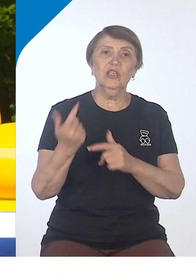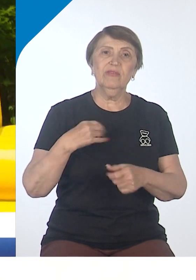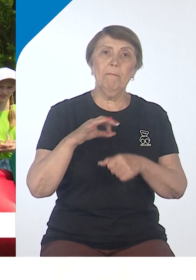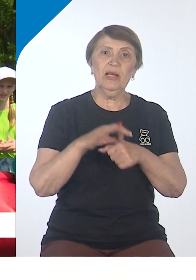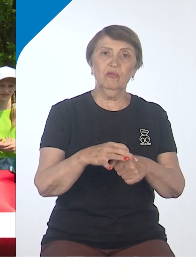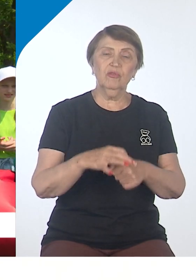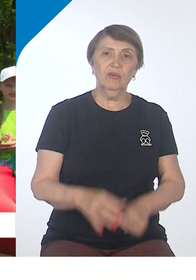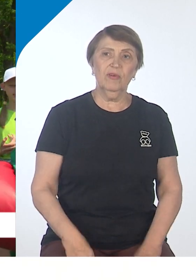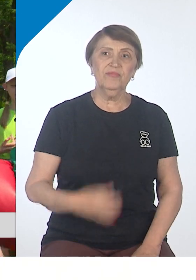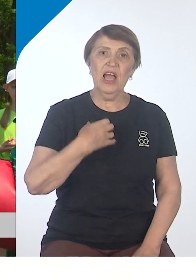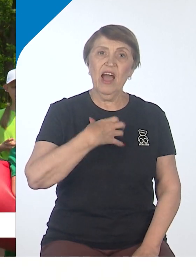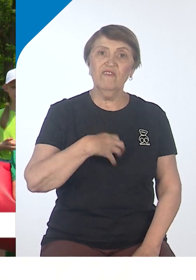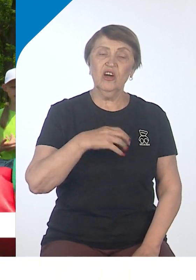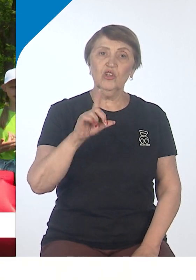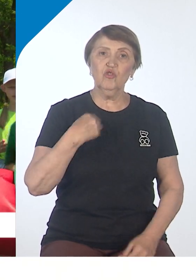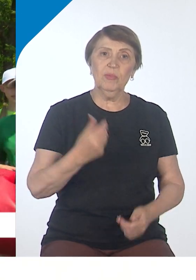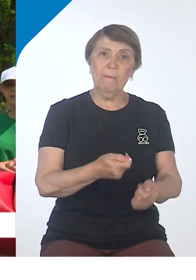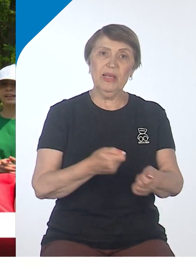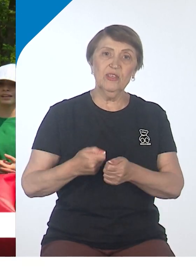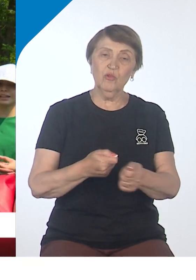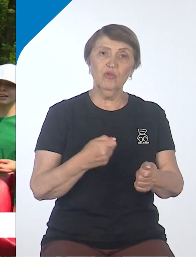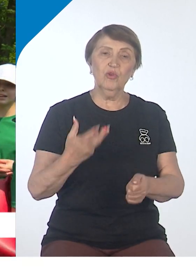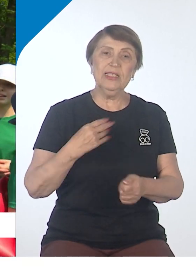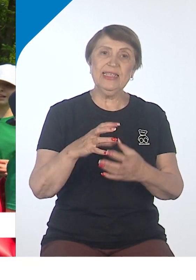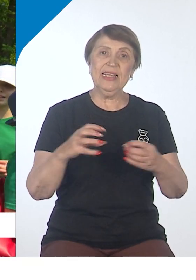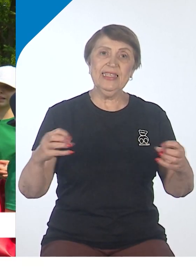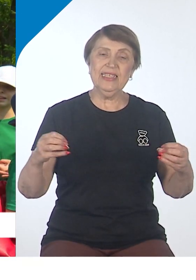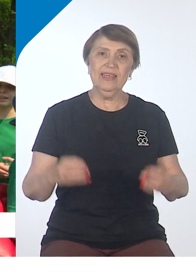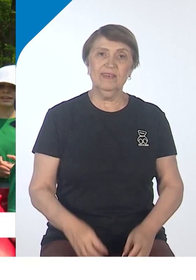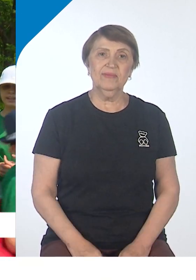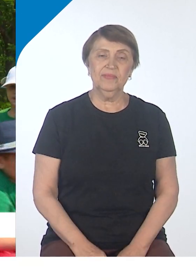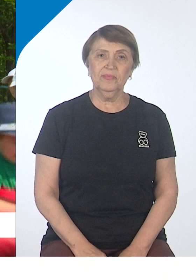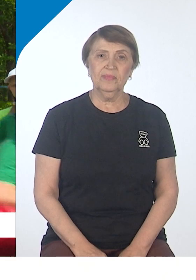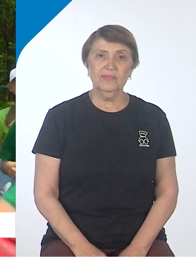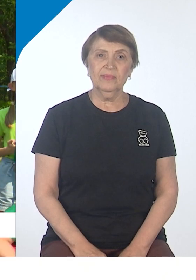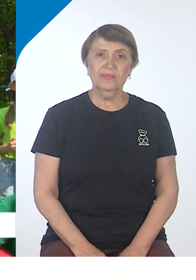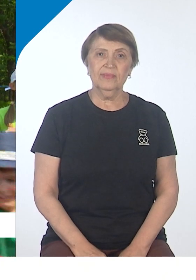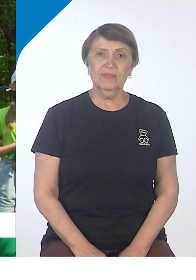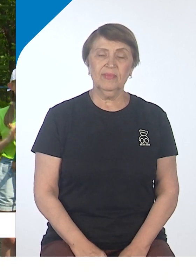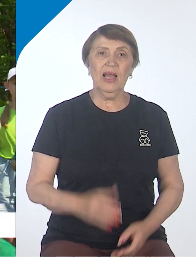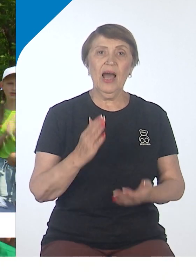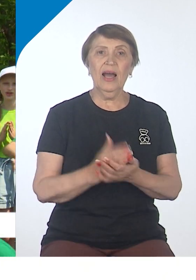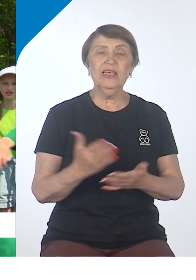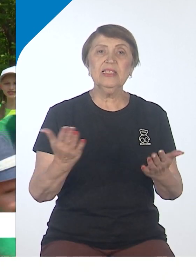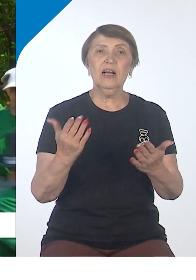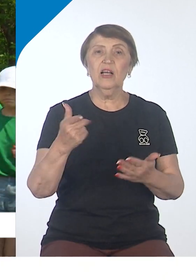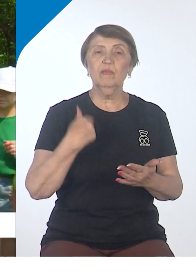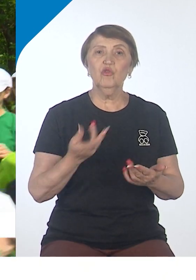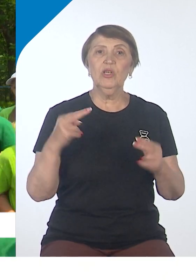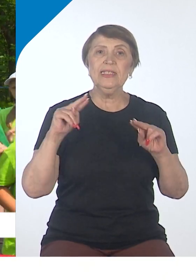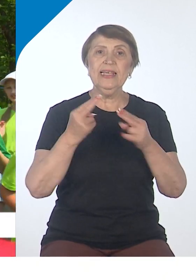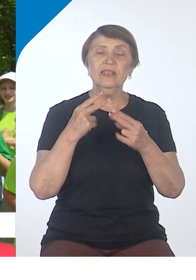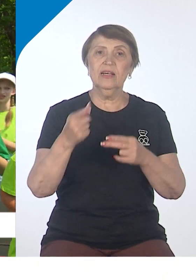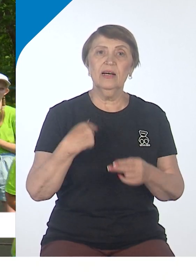перетянуть сосиску на нашу сторону, и мы выиграли. А есть вот какая-нибудь техника, как правильно перетягивать сосиски?